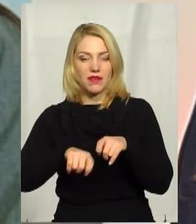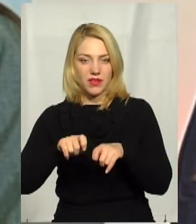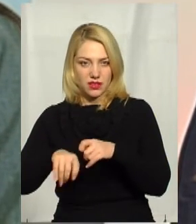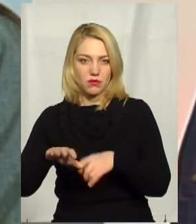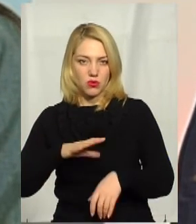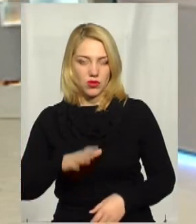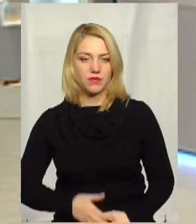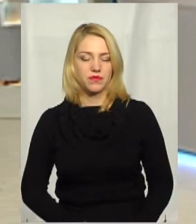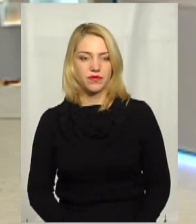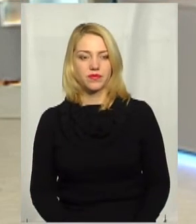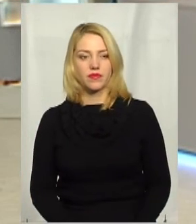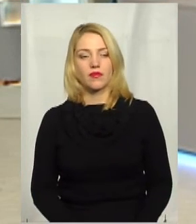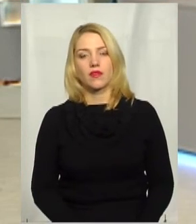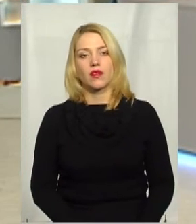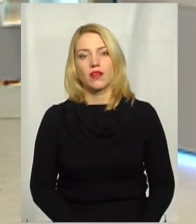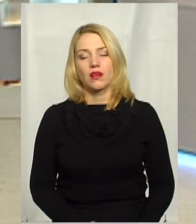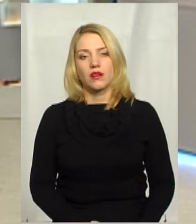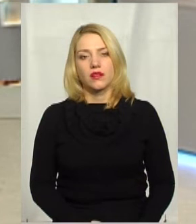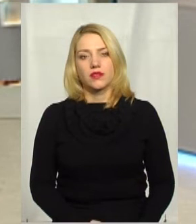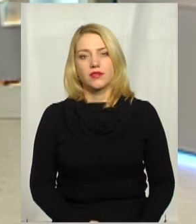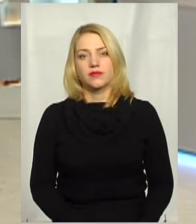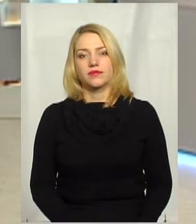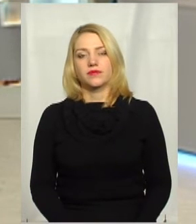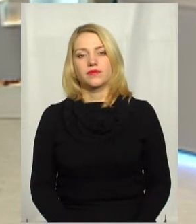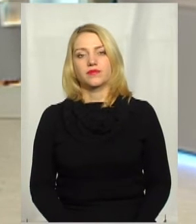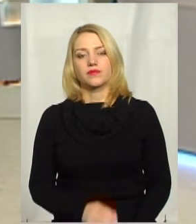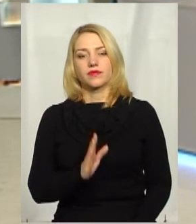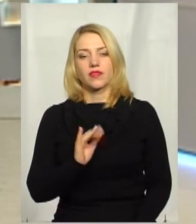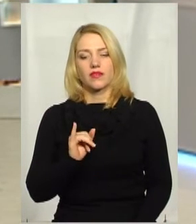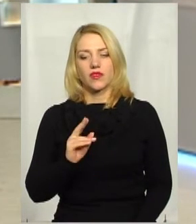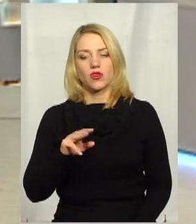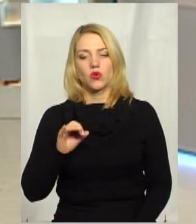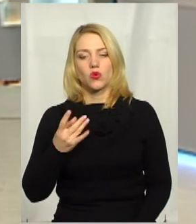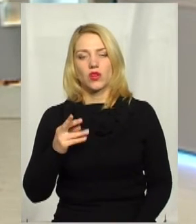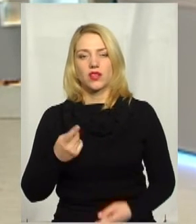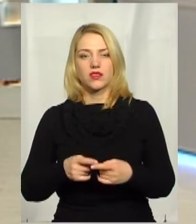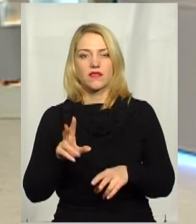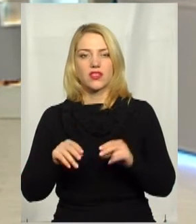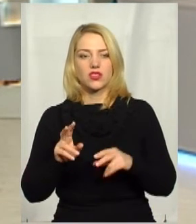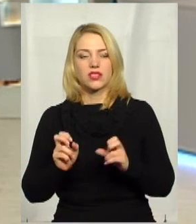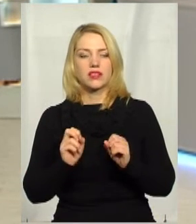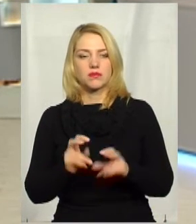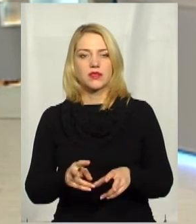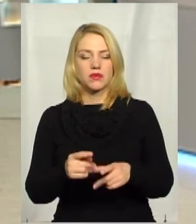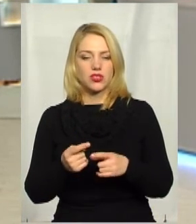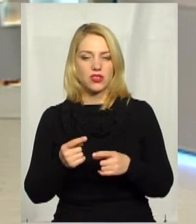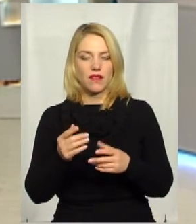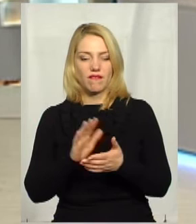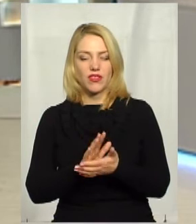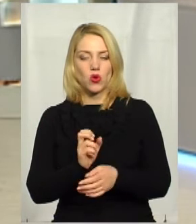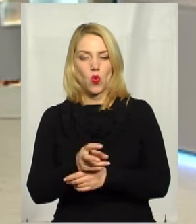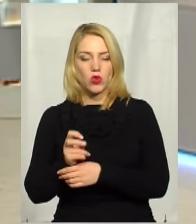Пані Вікторі, це небезпечні відходи, що з ними робити, як належить з ними